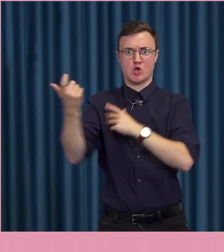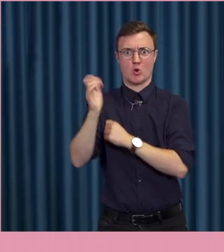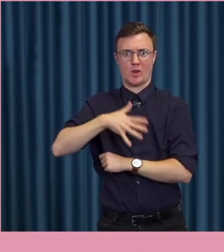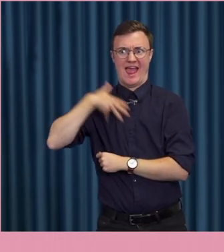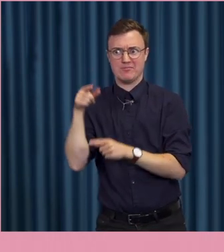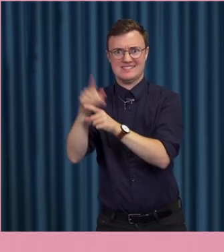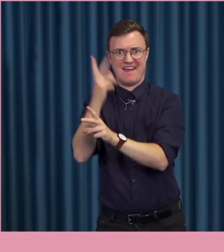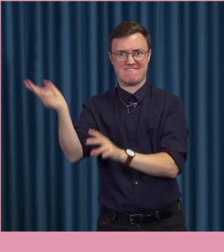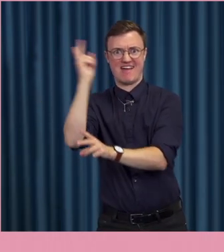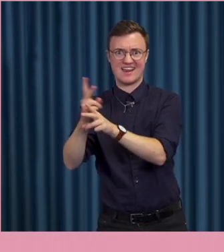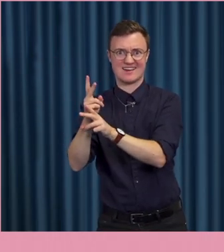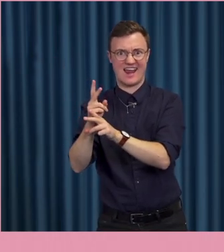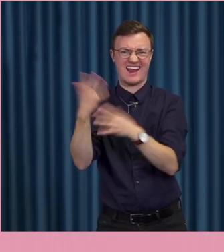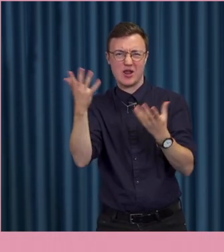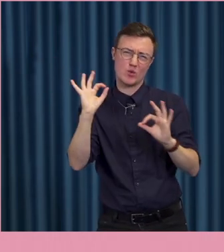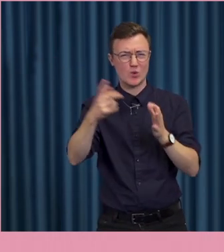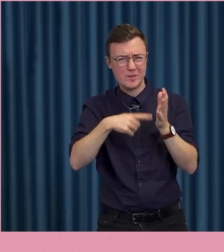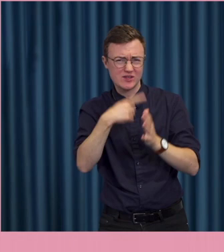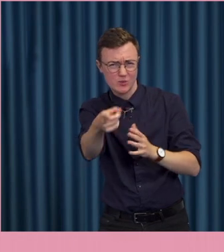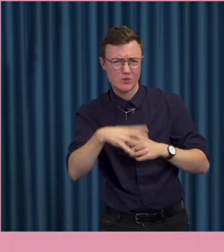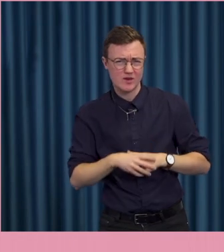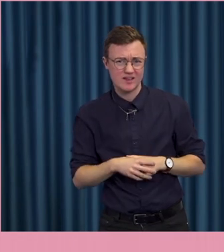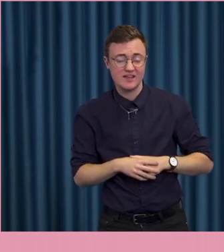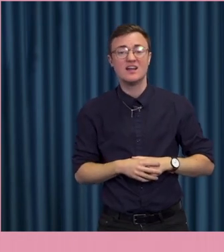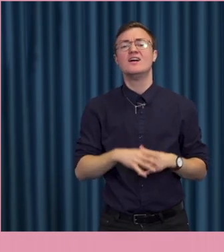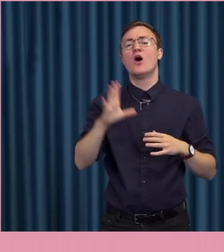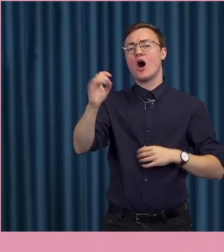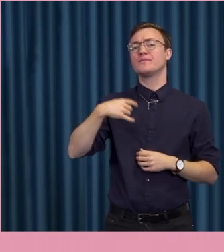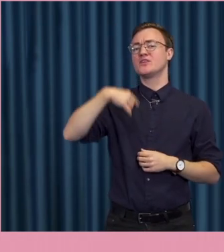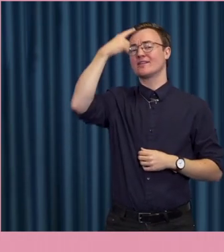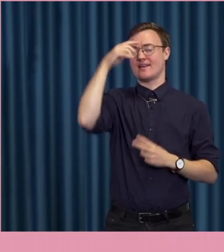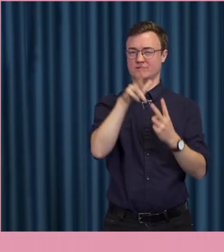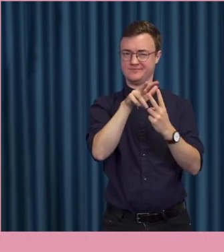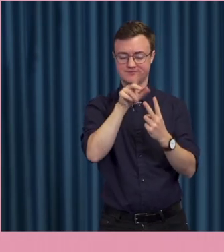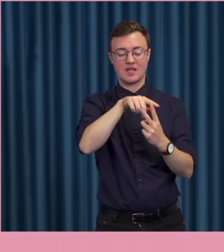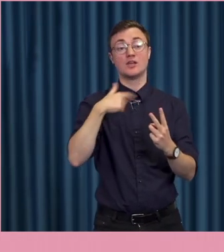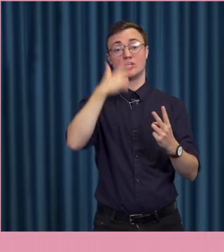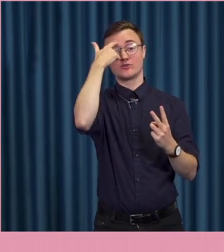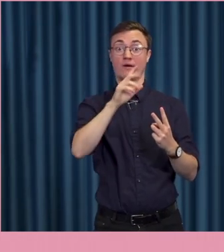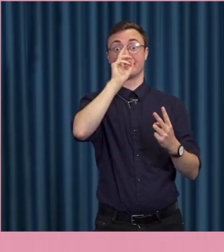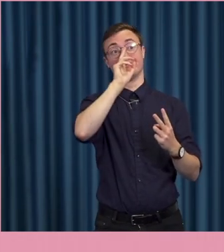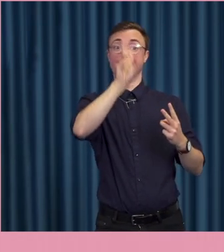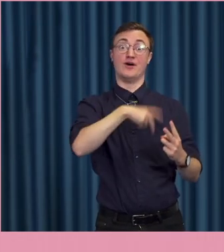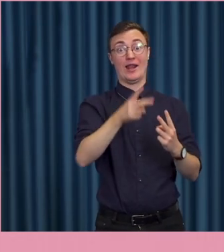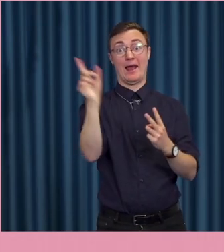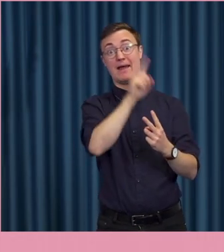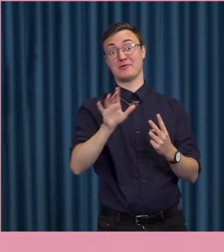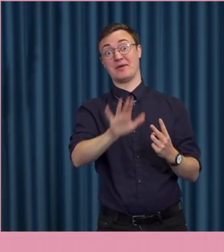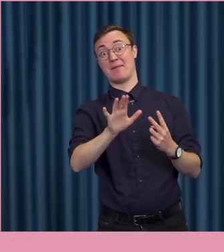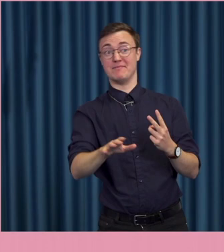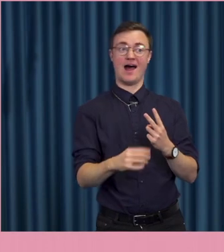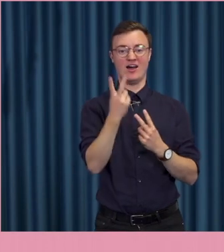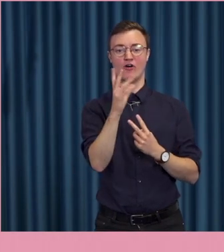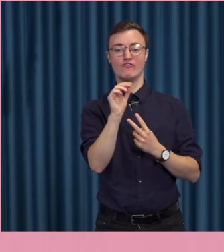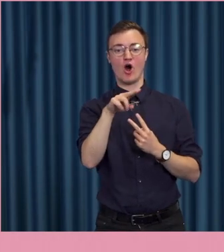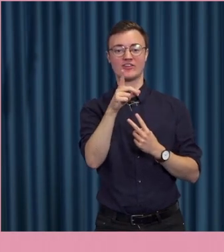folk som är vana och råna. Eller hur tänker du? Jag tänker två saker. Jag tror att vanlisar... Det är